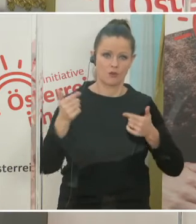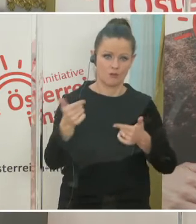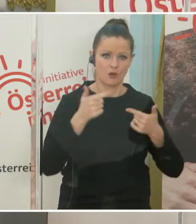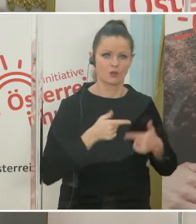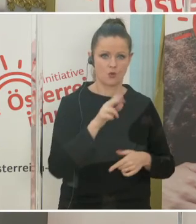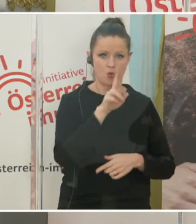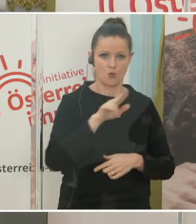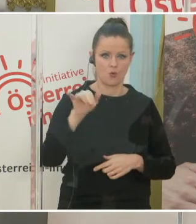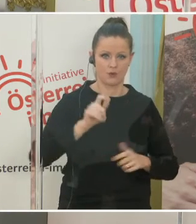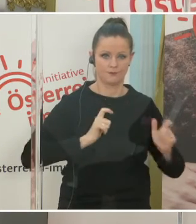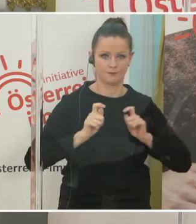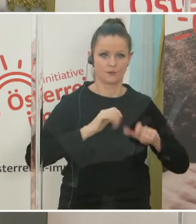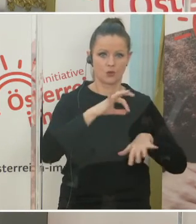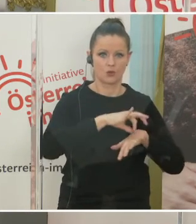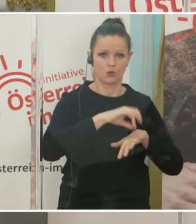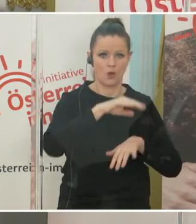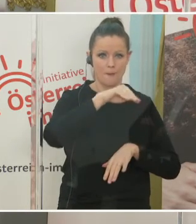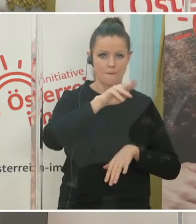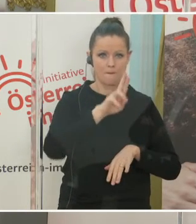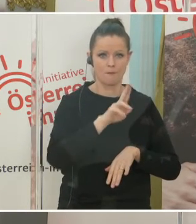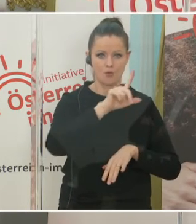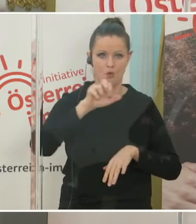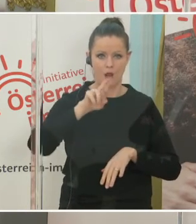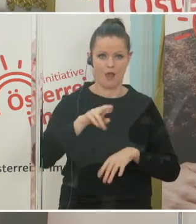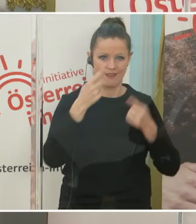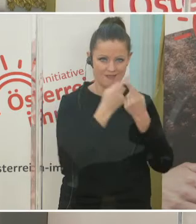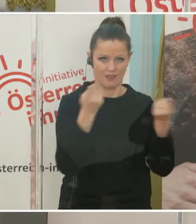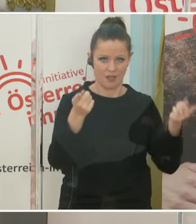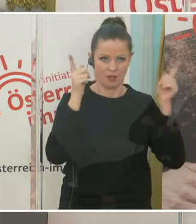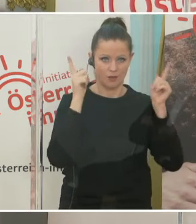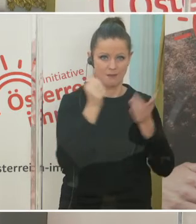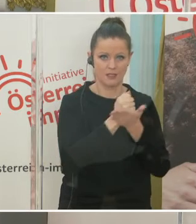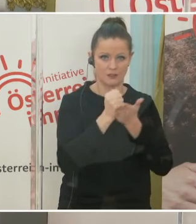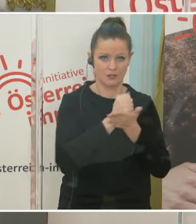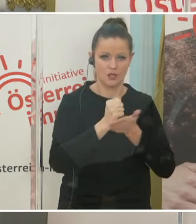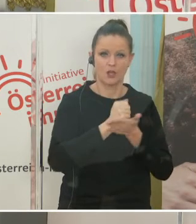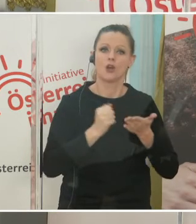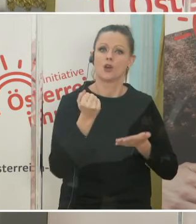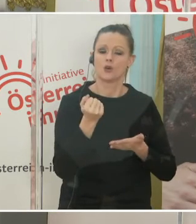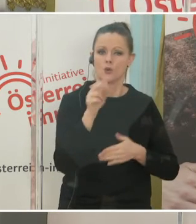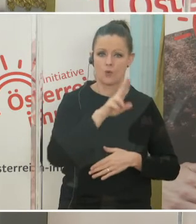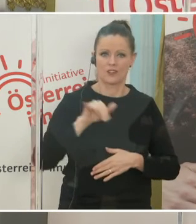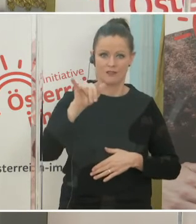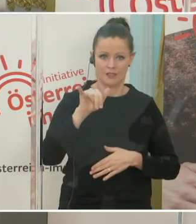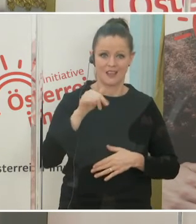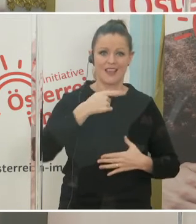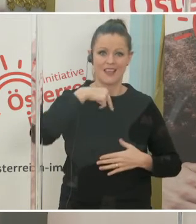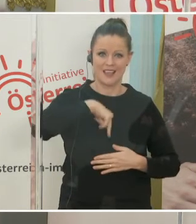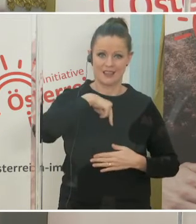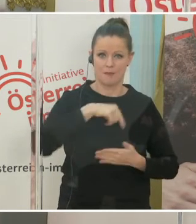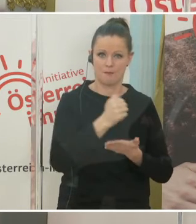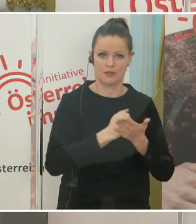Universitätsprofessor Dr. Markus Müller, der Rektor der Medizinischen Universität, der ist Facharzt für interne Medizin und Vorsitzende der